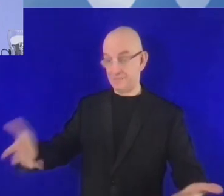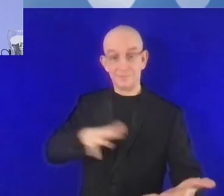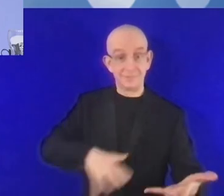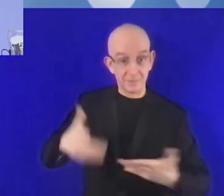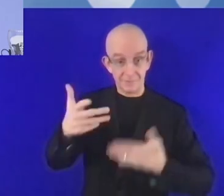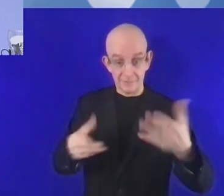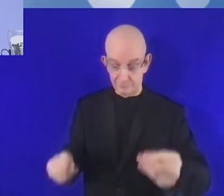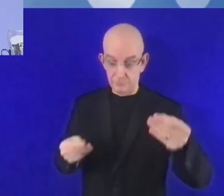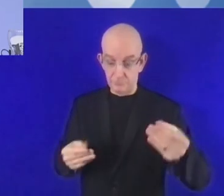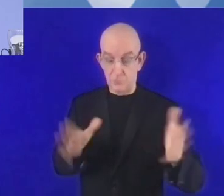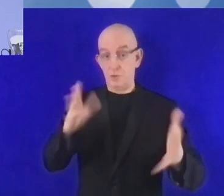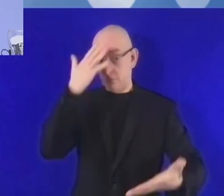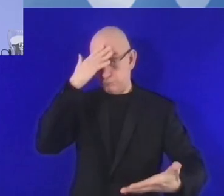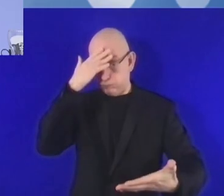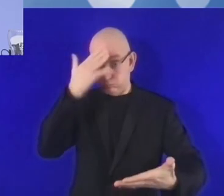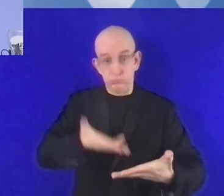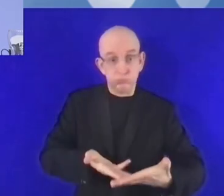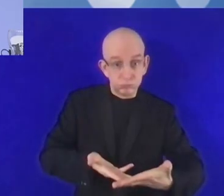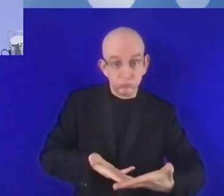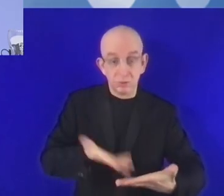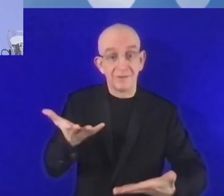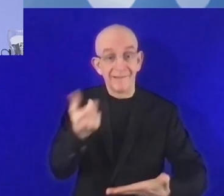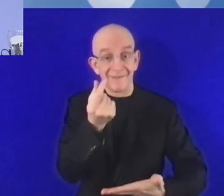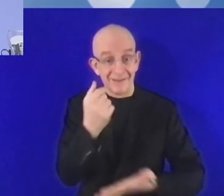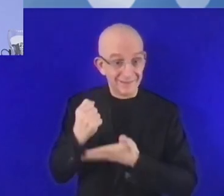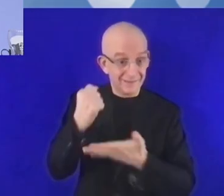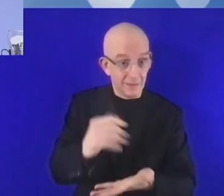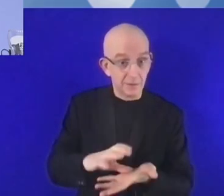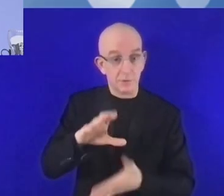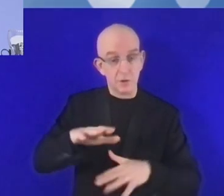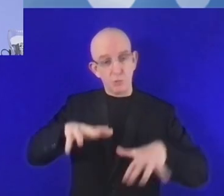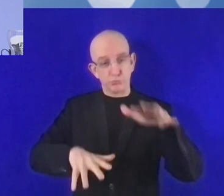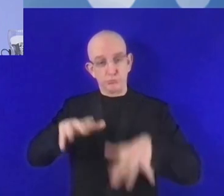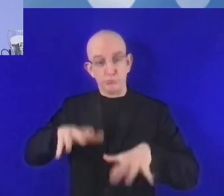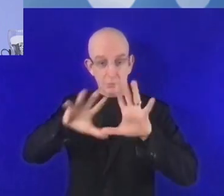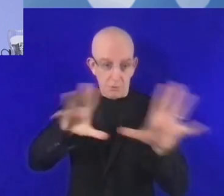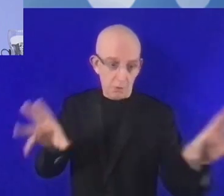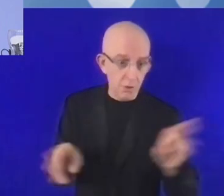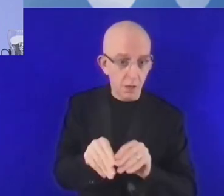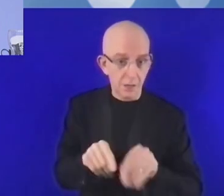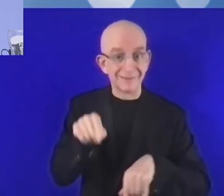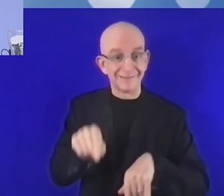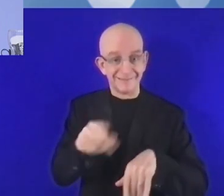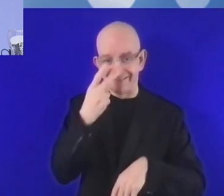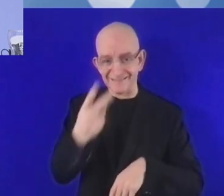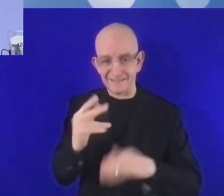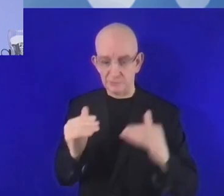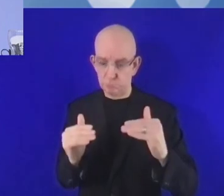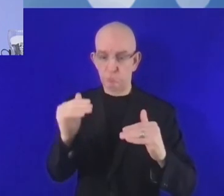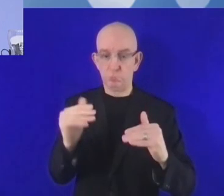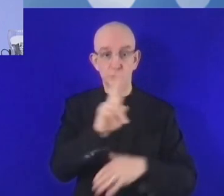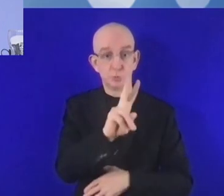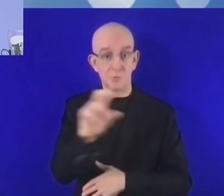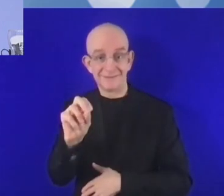لديها إمكانيات الاستفادة من بعض إمكانيات الدعم المالي.